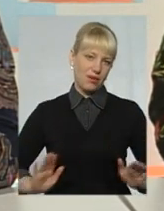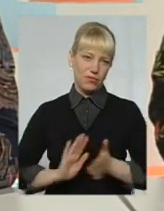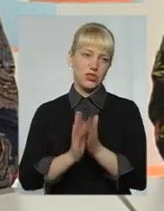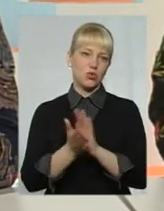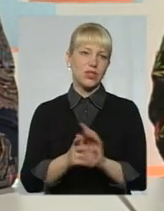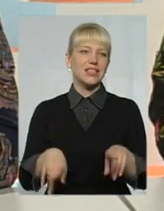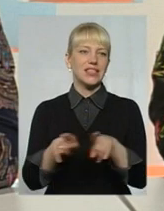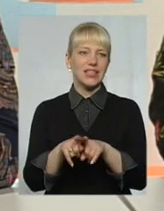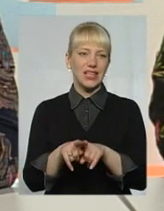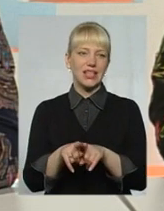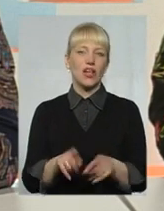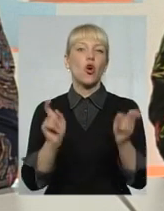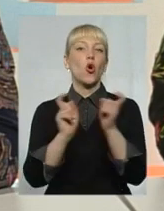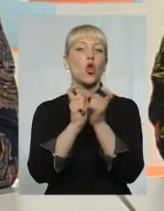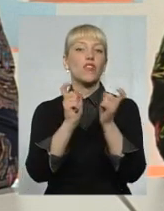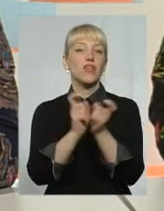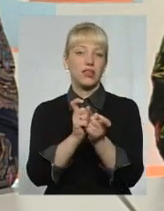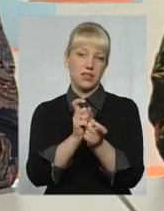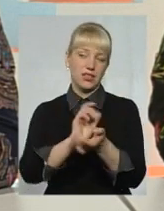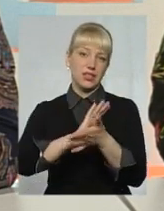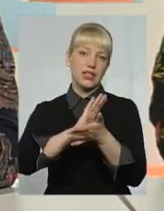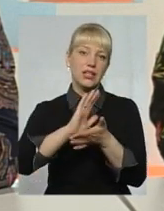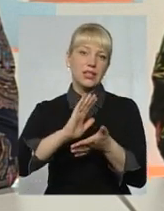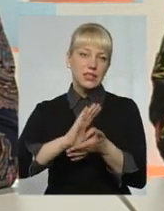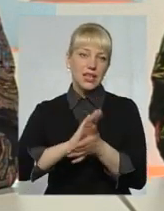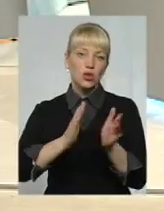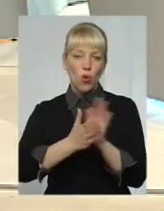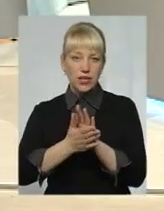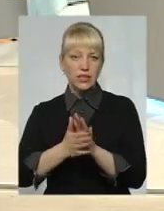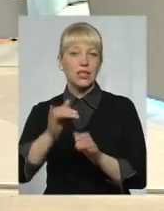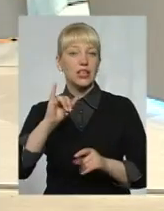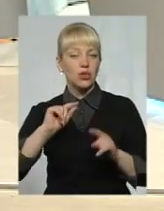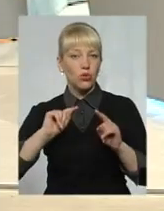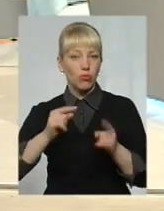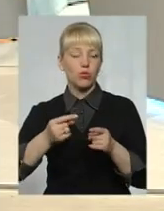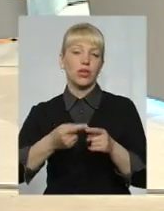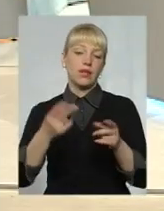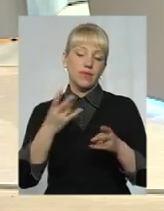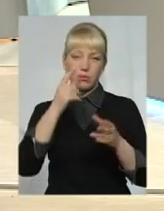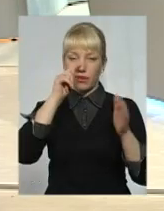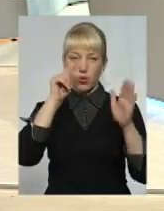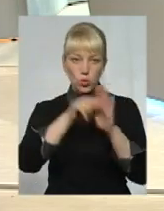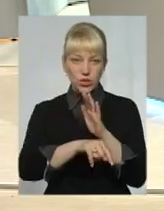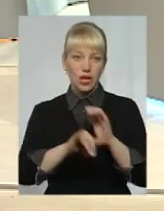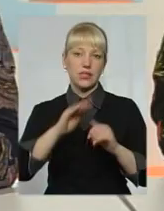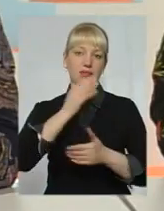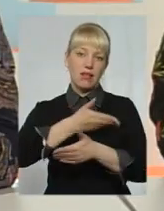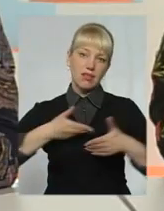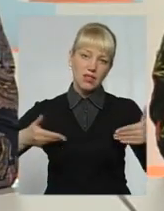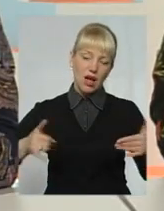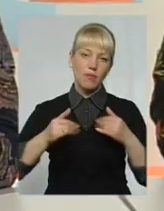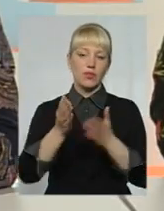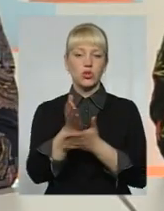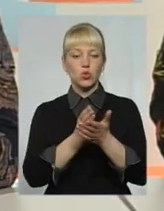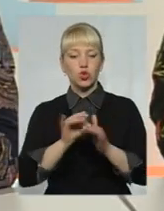конфліктні ситуації. Тоді приходиться втручатися і нам, і службам